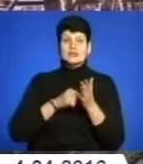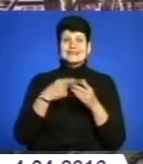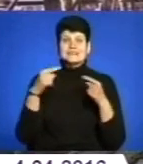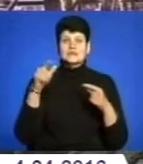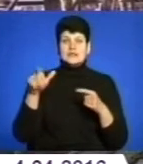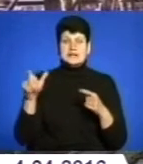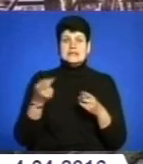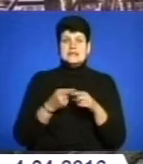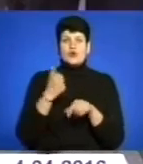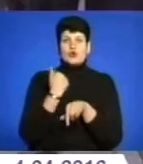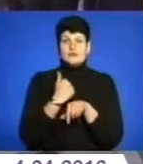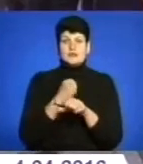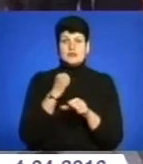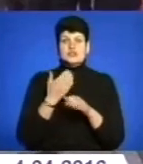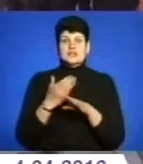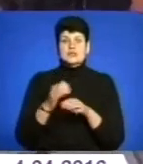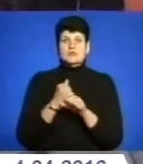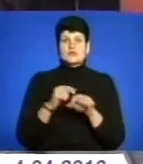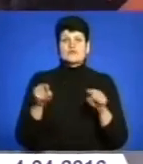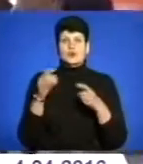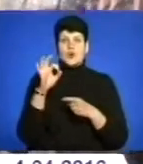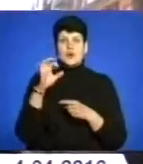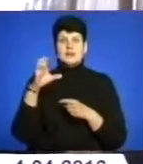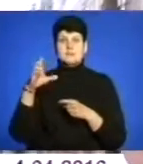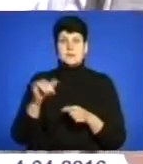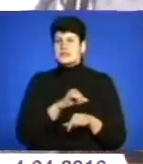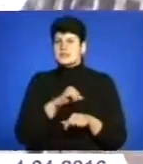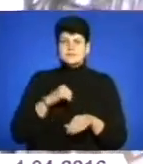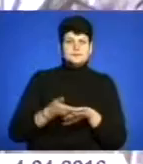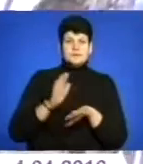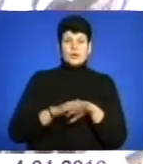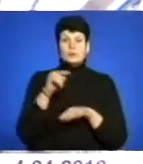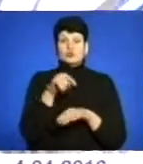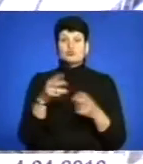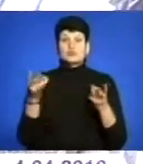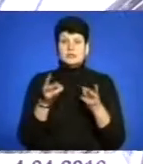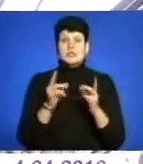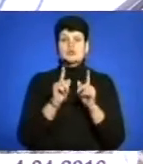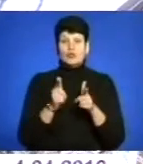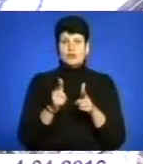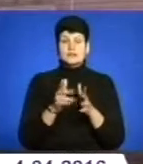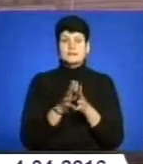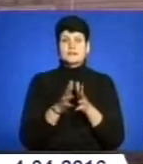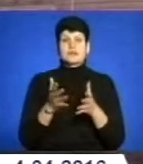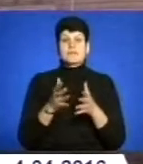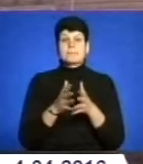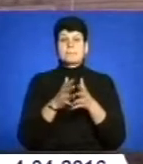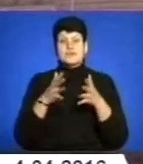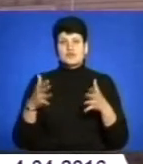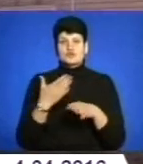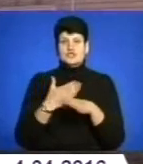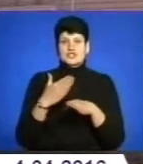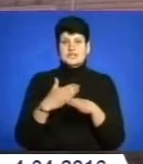частина роботи для створення ОСББ. І, як виявилось, найскладніша, бо тут потрібна згода жителів, що є власниками більшої